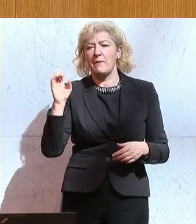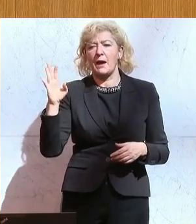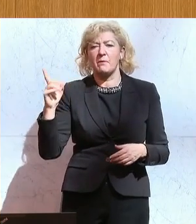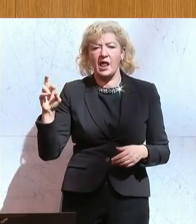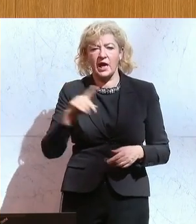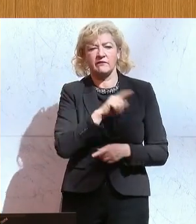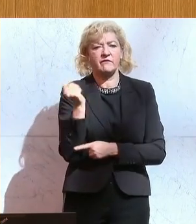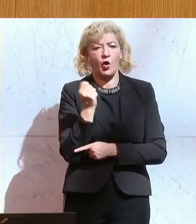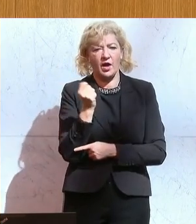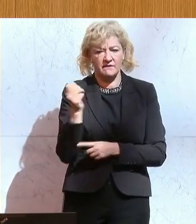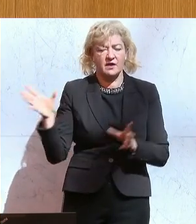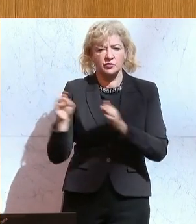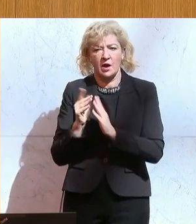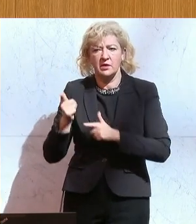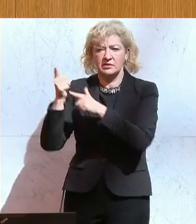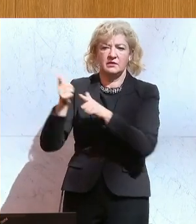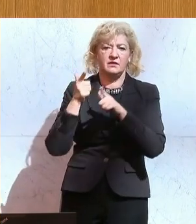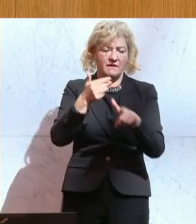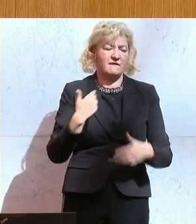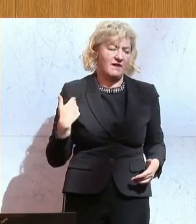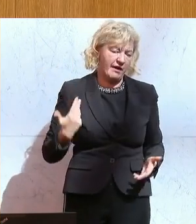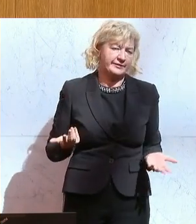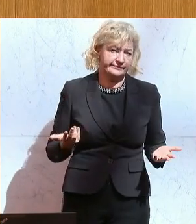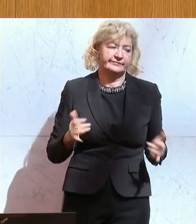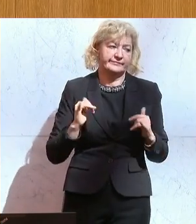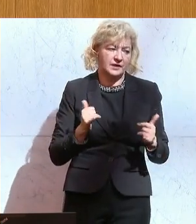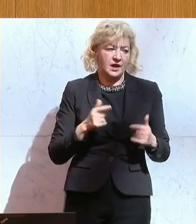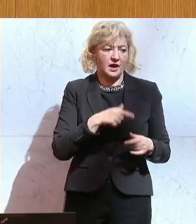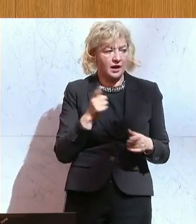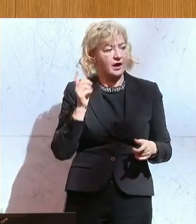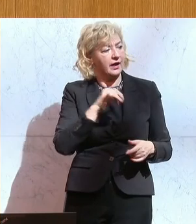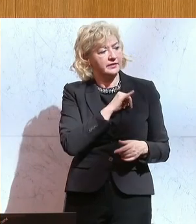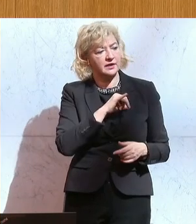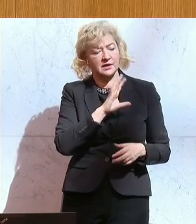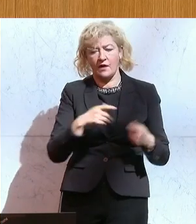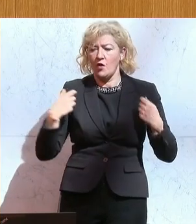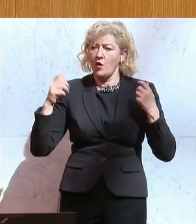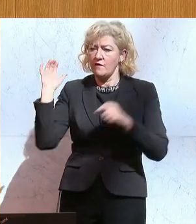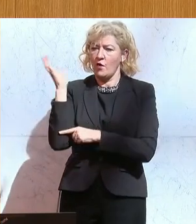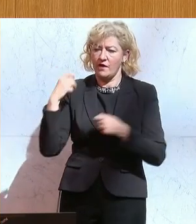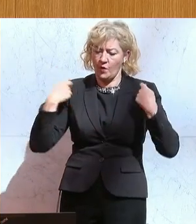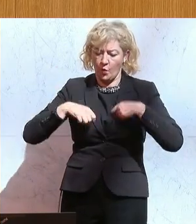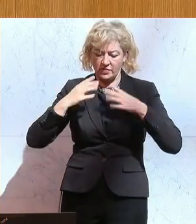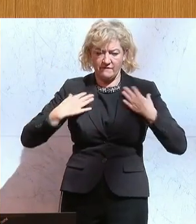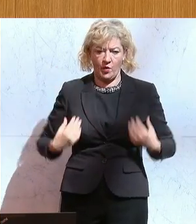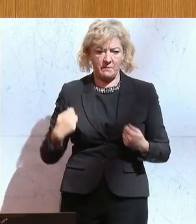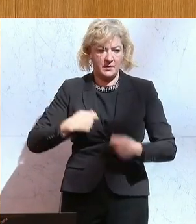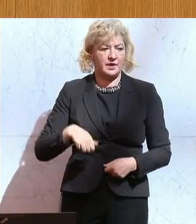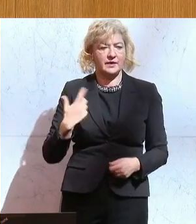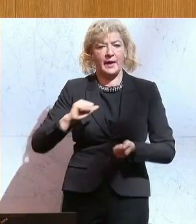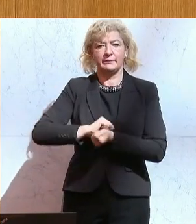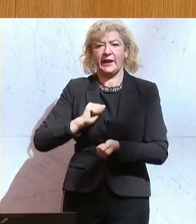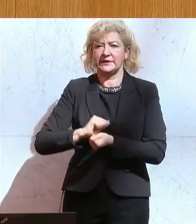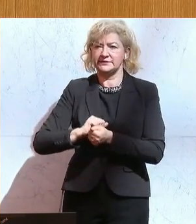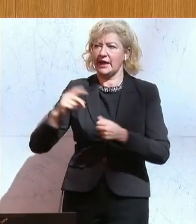seiner Feuerwehr ausgerückt ist. Ich finde es aber interessant, dass er jetzt wieder seine Feuerwehruniform gefunden hat, dass er versucht hat, mit einem eigenen Presenteam auch